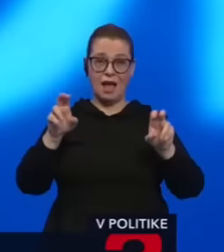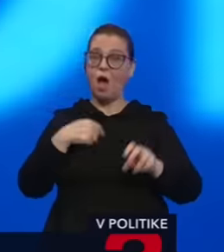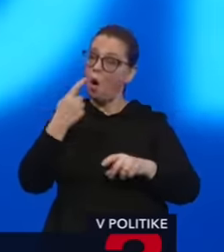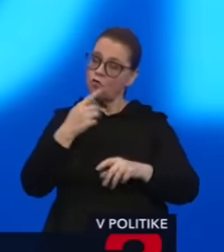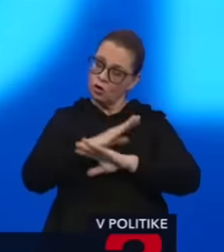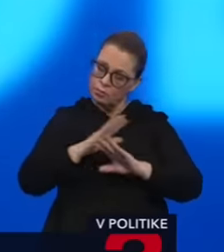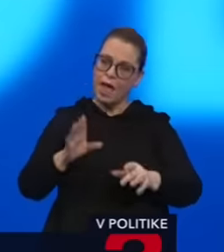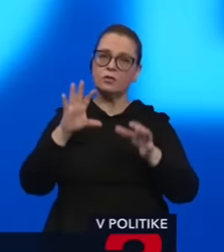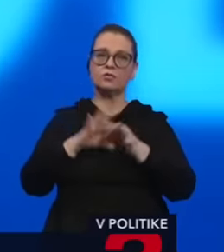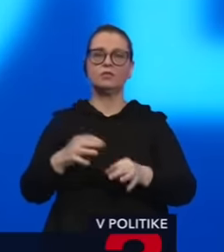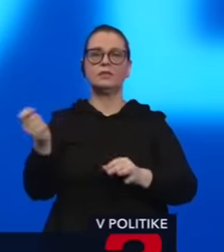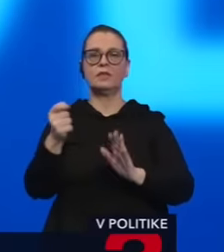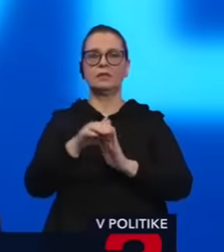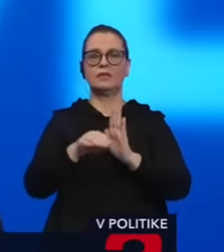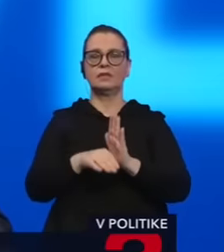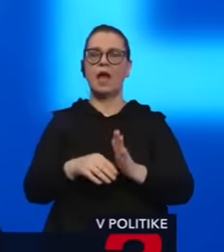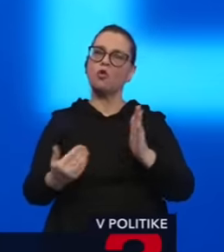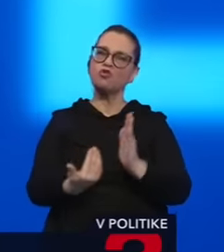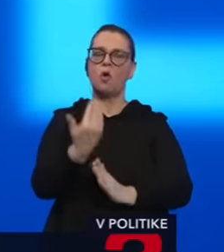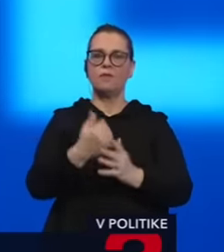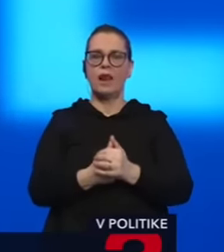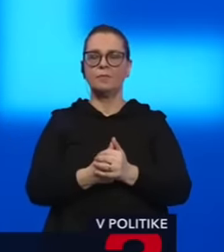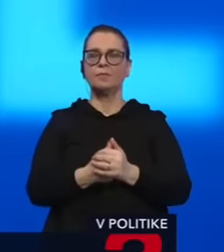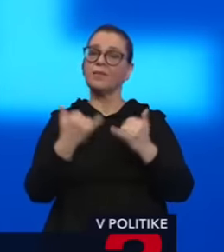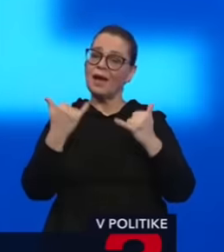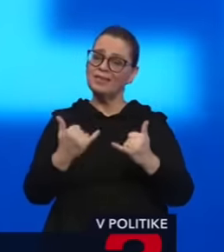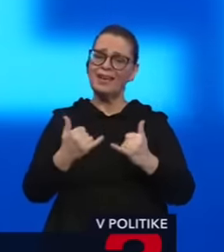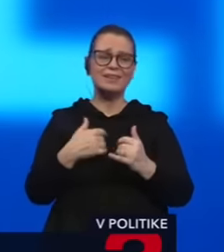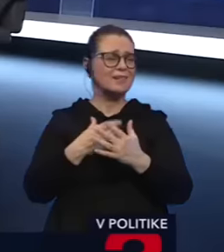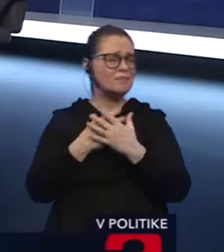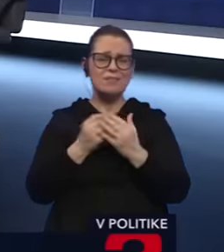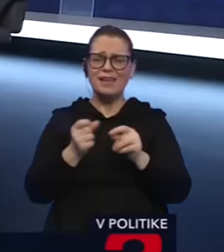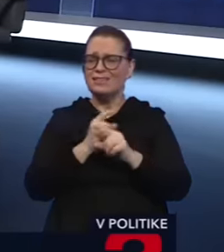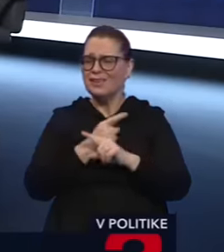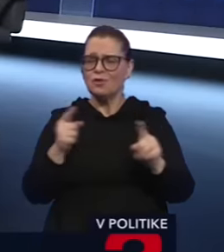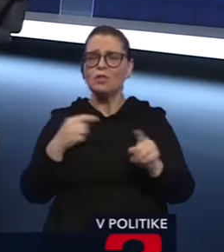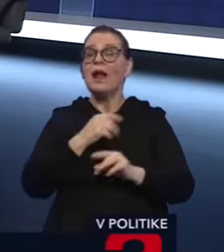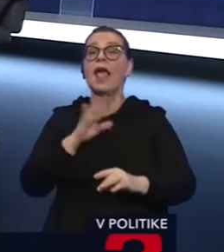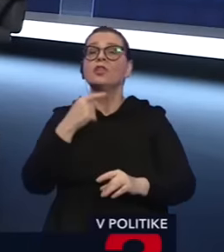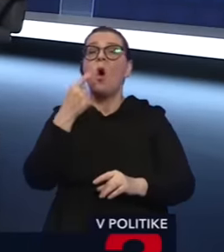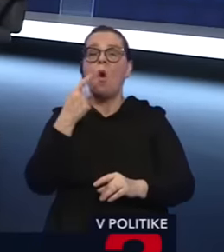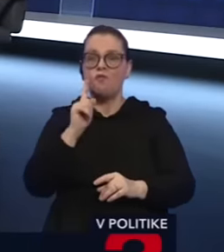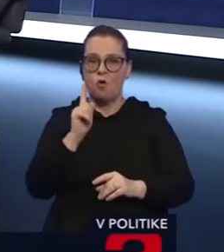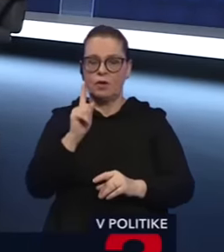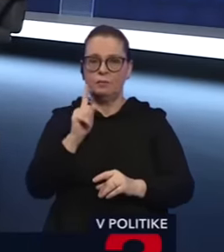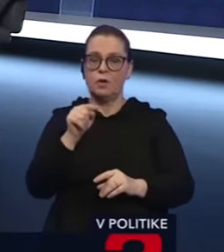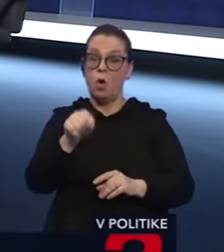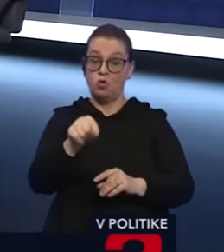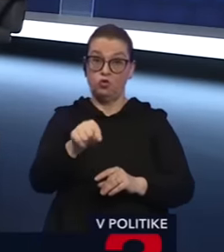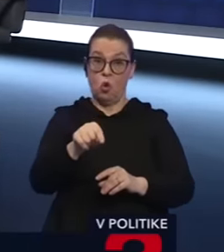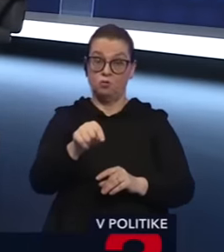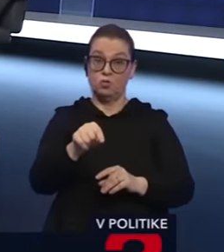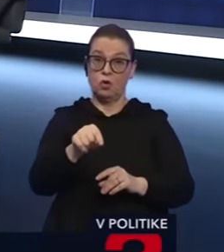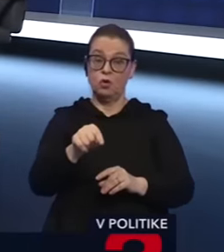o novele trestného zákona. A teraz bez akékoľvek ideológie, iba to konštatujem, o novele trestného zákona a o